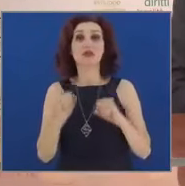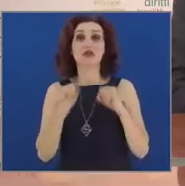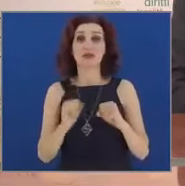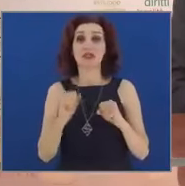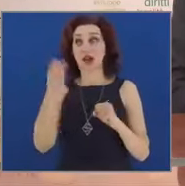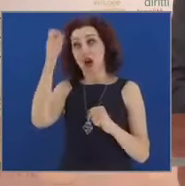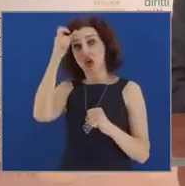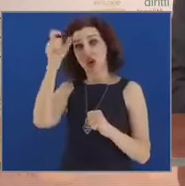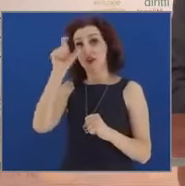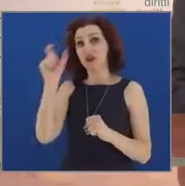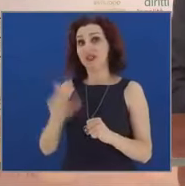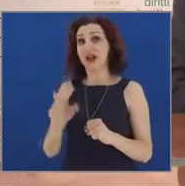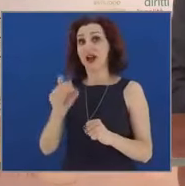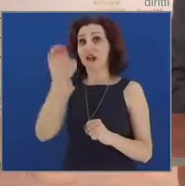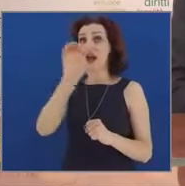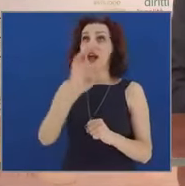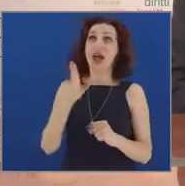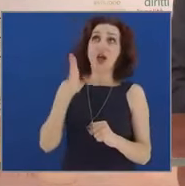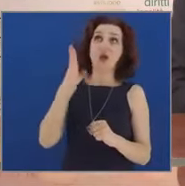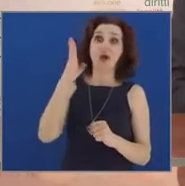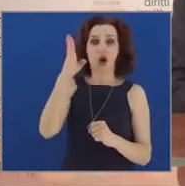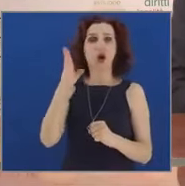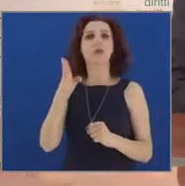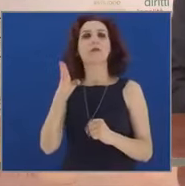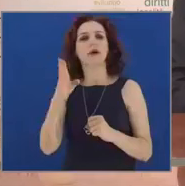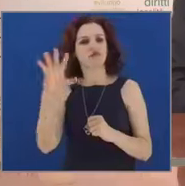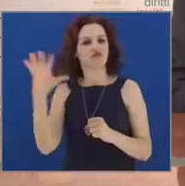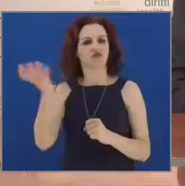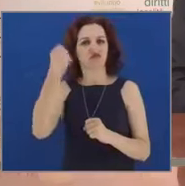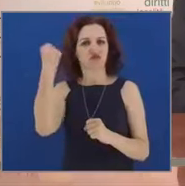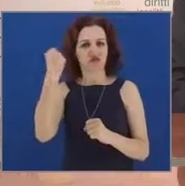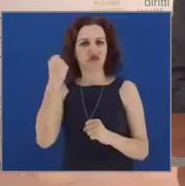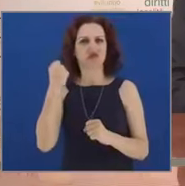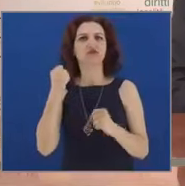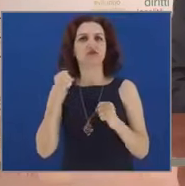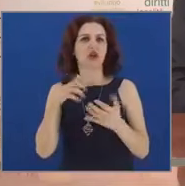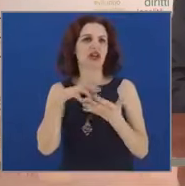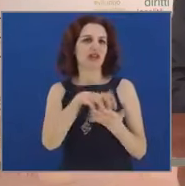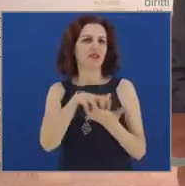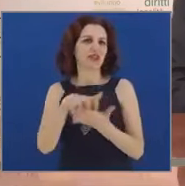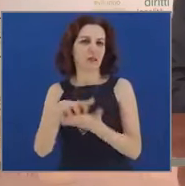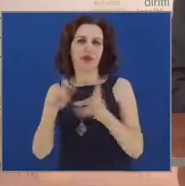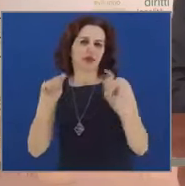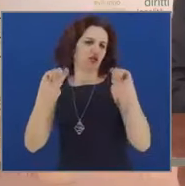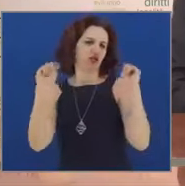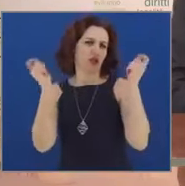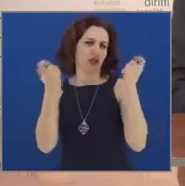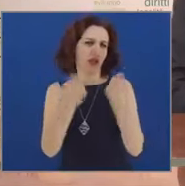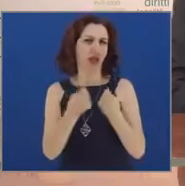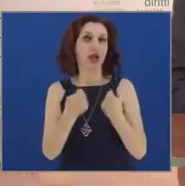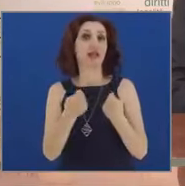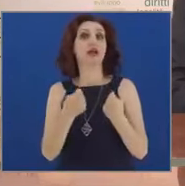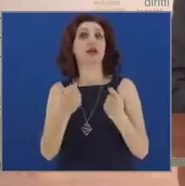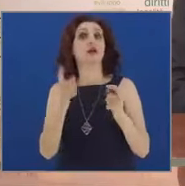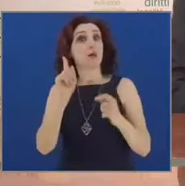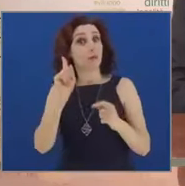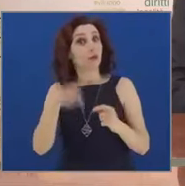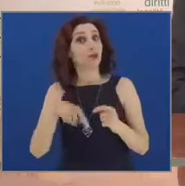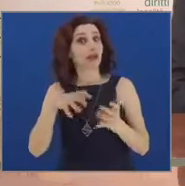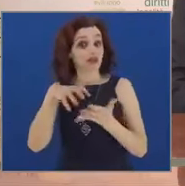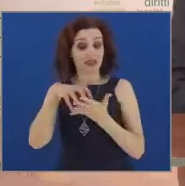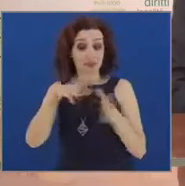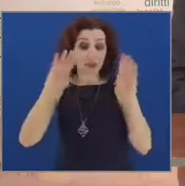italiano in Europa che consentirà, sul fronte degli investimenti in generale e sul fronte in particolare degli investimenti infrastrutturali,